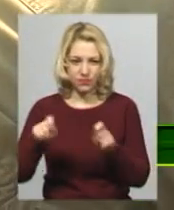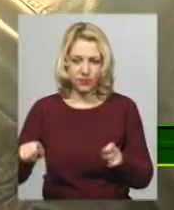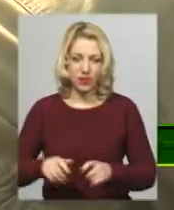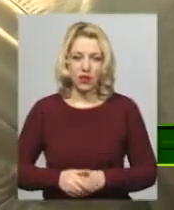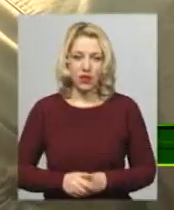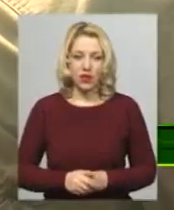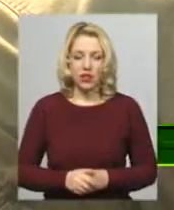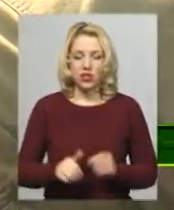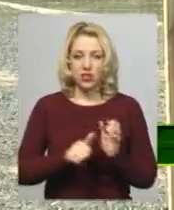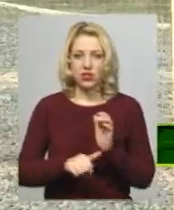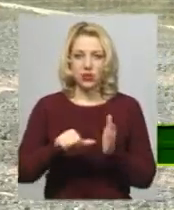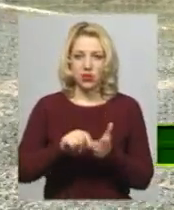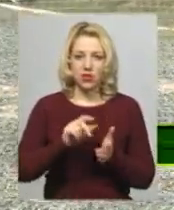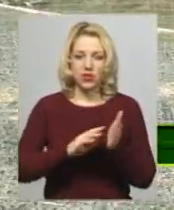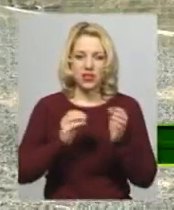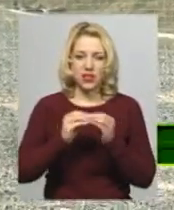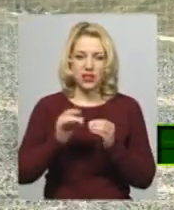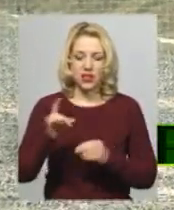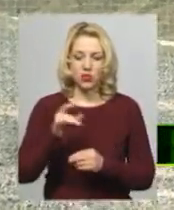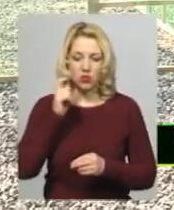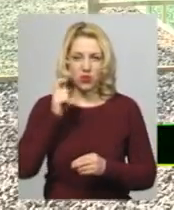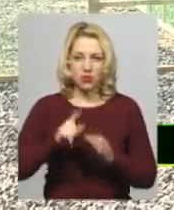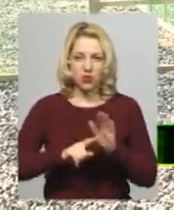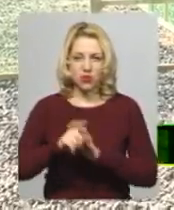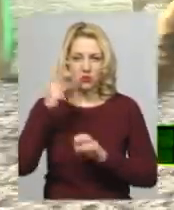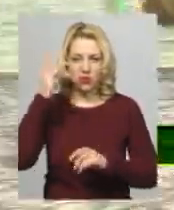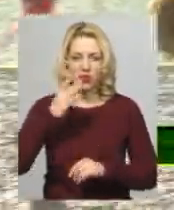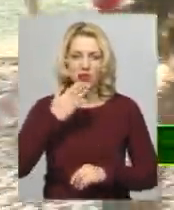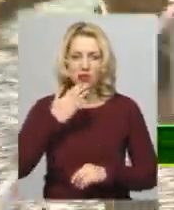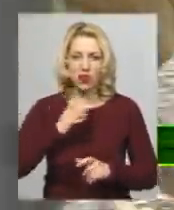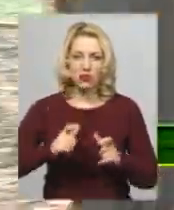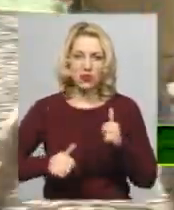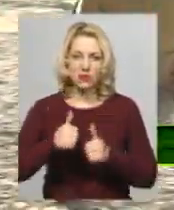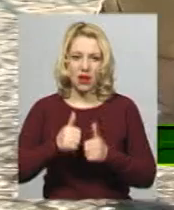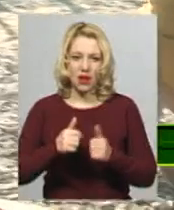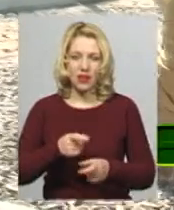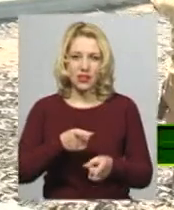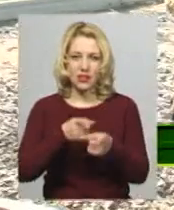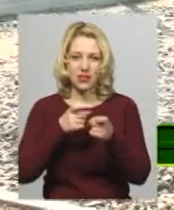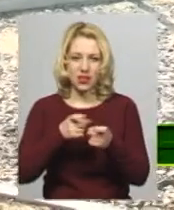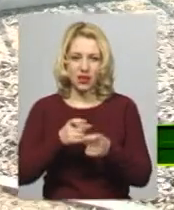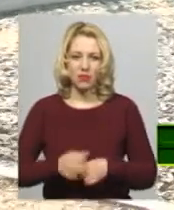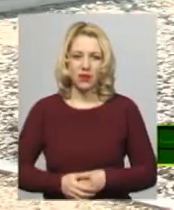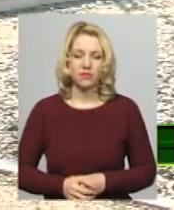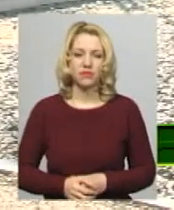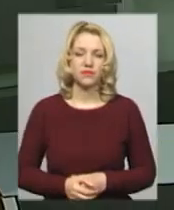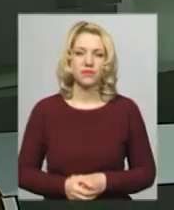60 учасників з 10 регіонів України розпочали у Хмельницькому національні змагання з практичної стрільби в розділі карабін.